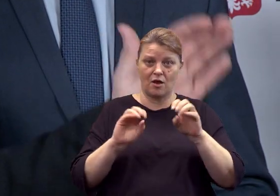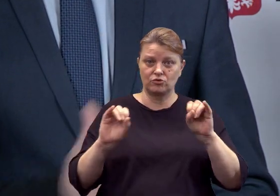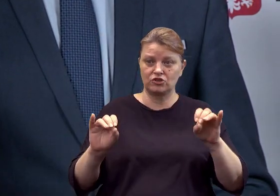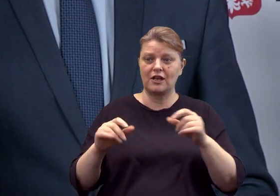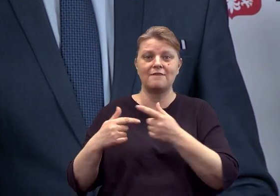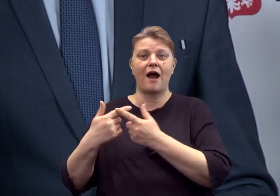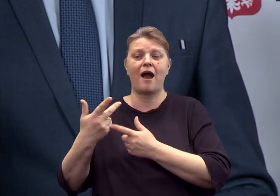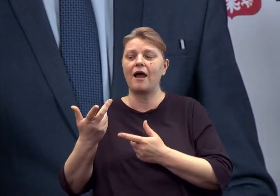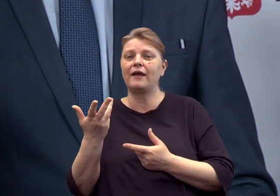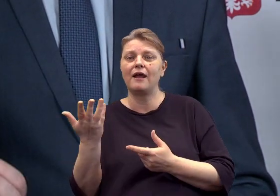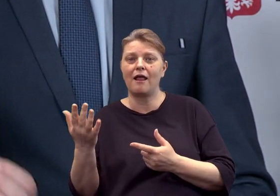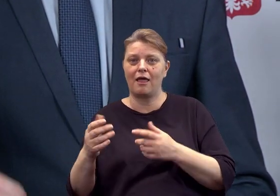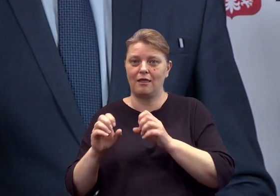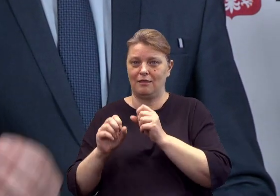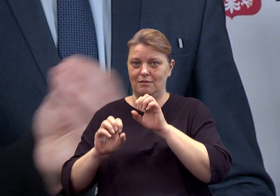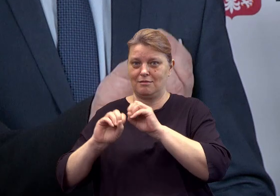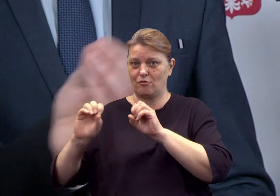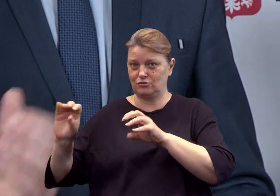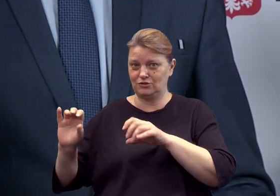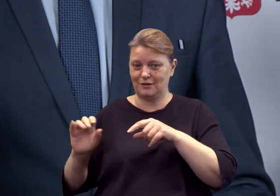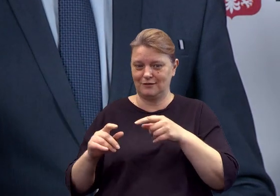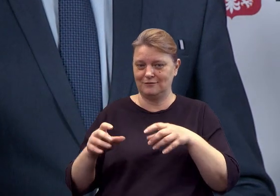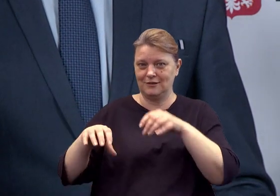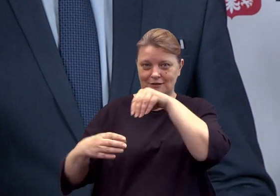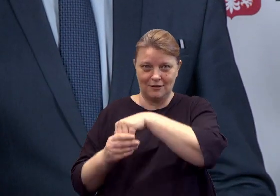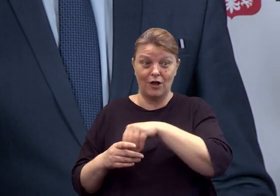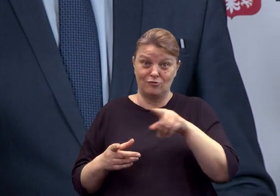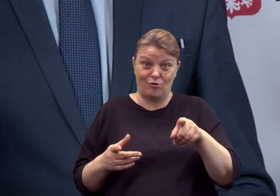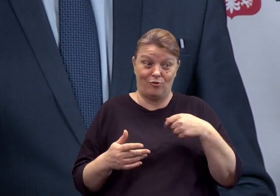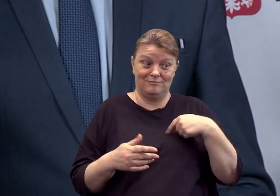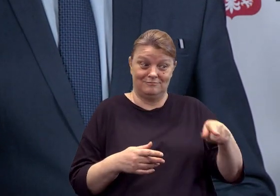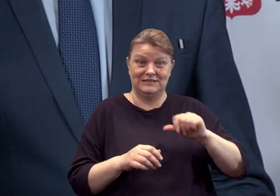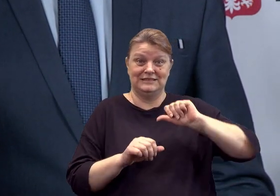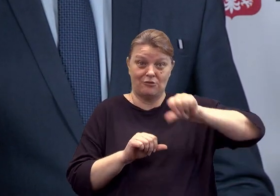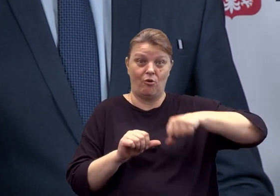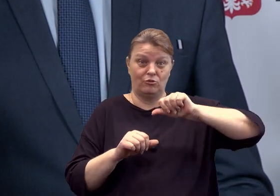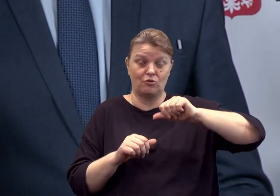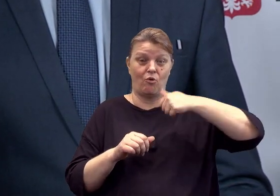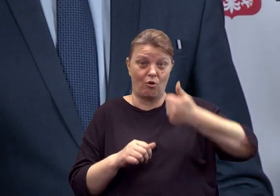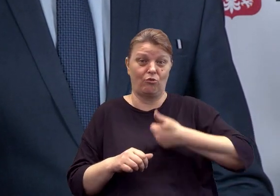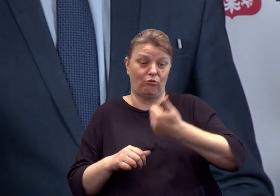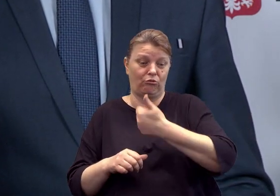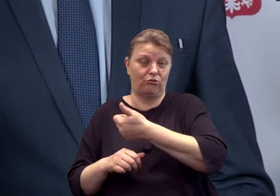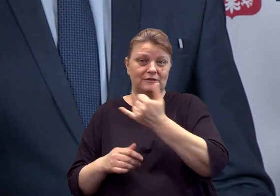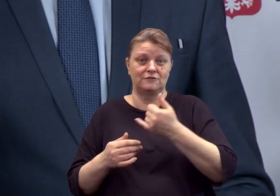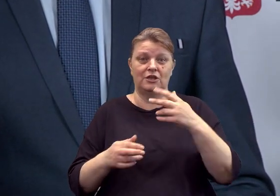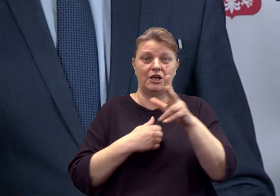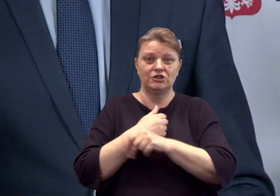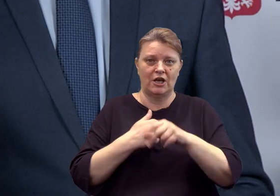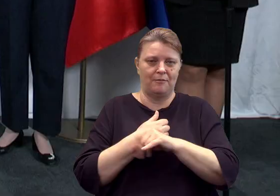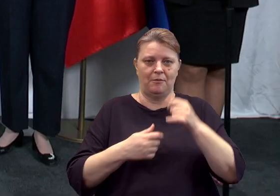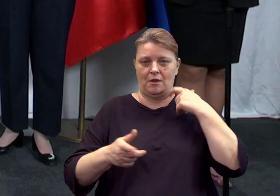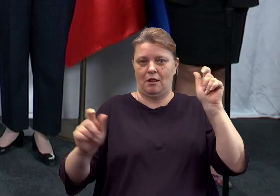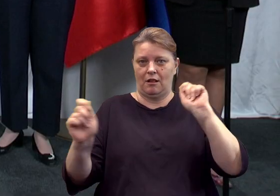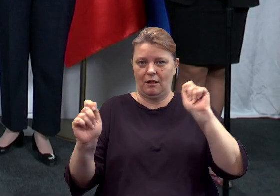liczbę nauczycieli zatrudnionych w systemie, no nie kto inny, tylko państwo z Gazety Wyborczej każdego roku w sierpniu i we wrześniu alarmuje cię, że jest za